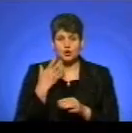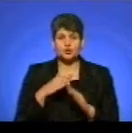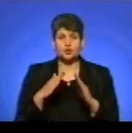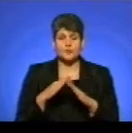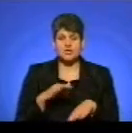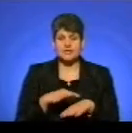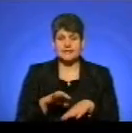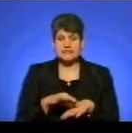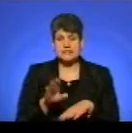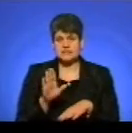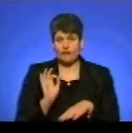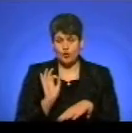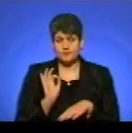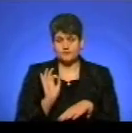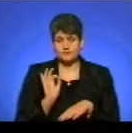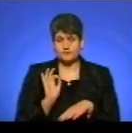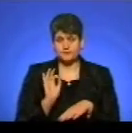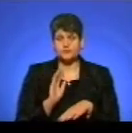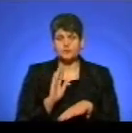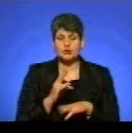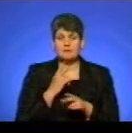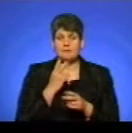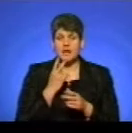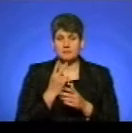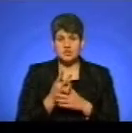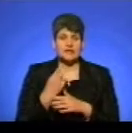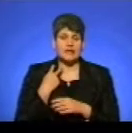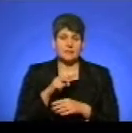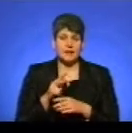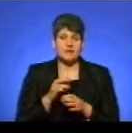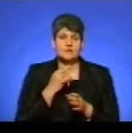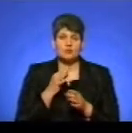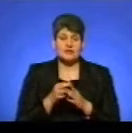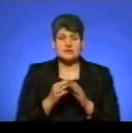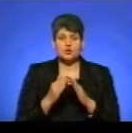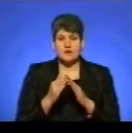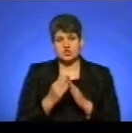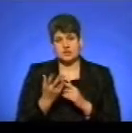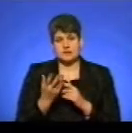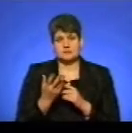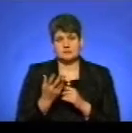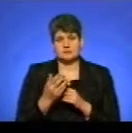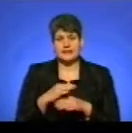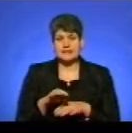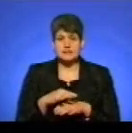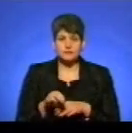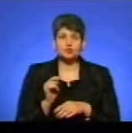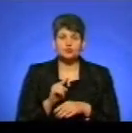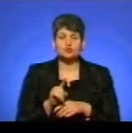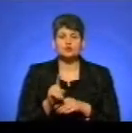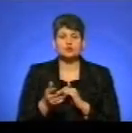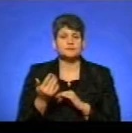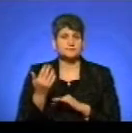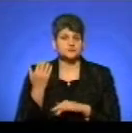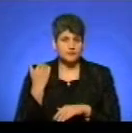насильство буде передбачатися саме кримінальна відповідальність за домашнє насильство. Тому що до цього